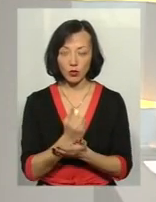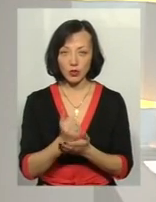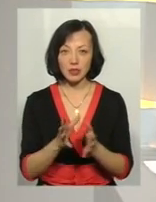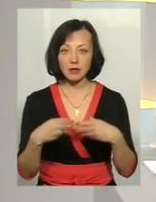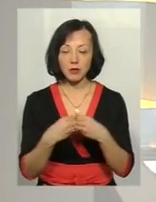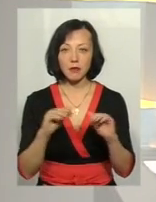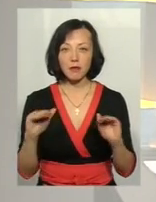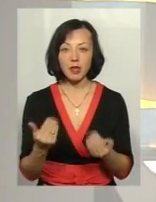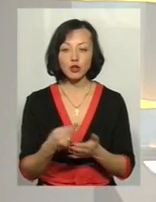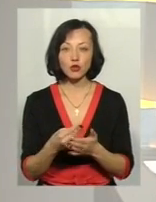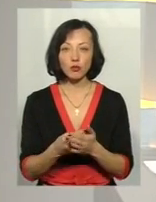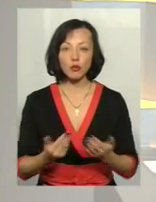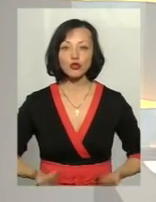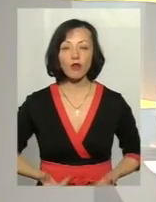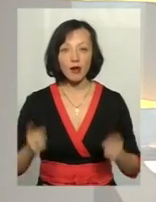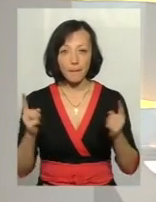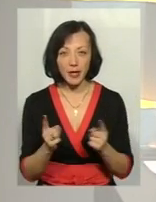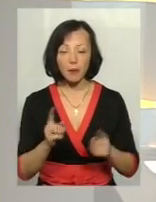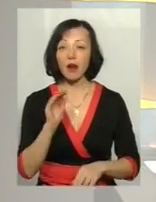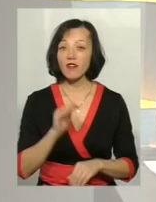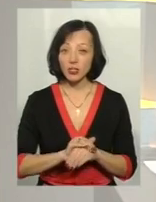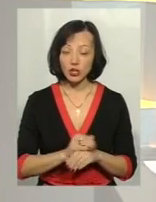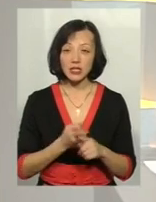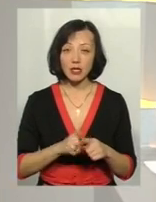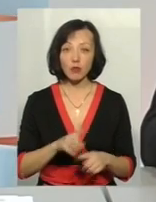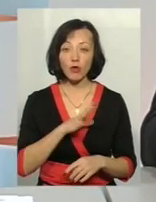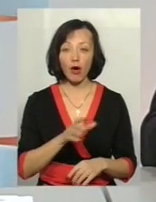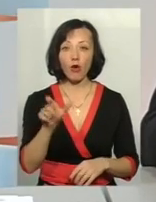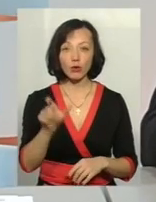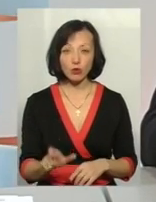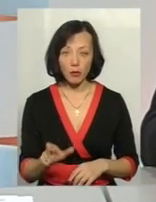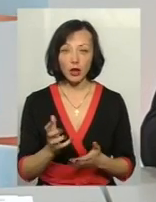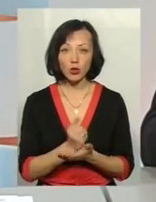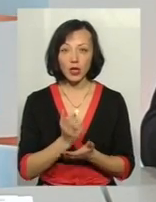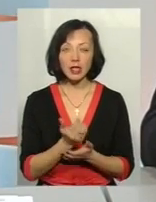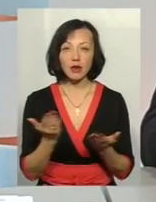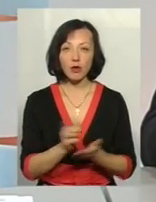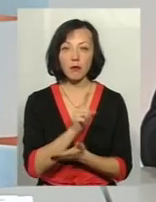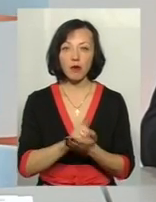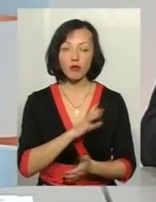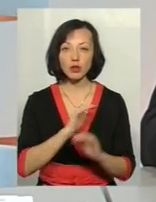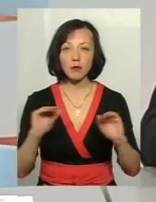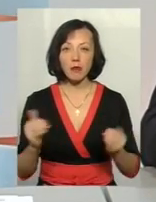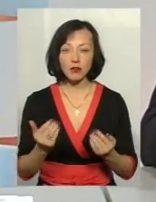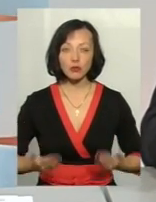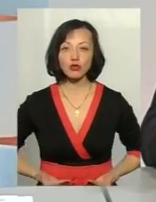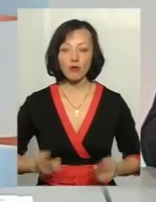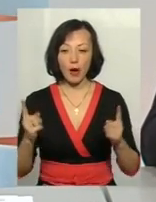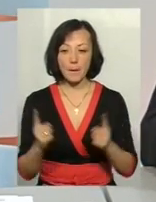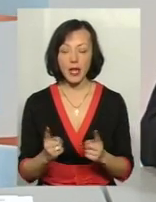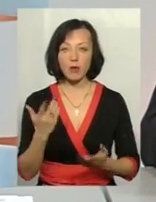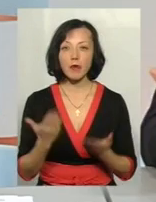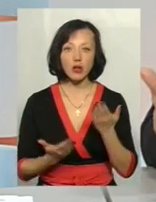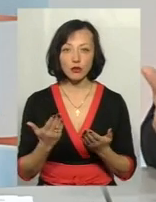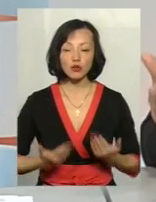був меншим сумою прожиткових мінімумів. Фактично, це була особа, дохід якої мав бути менший прожитковий мінімум. Якщо